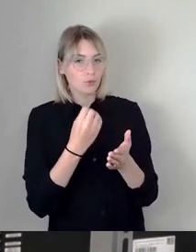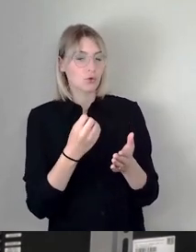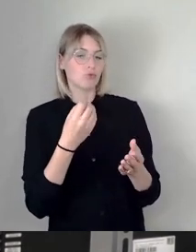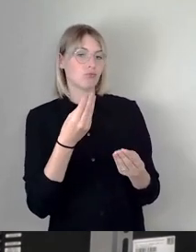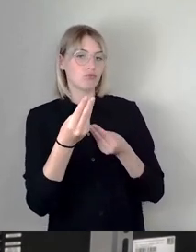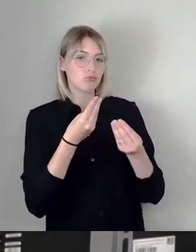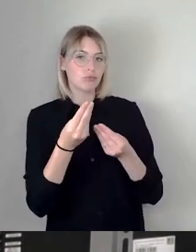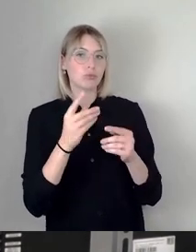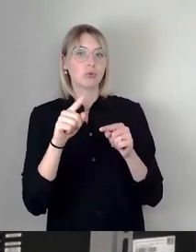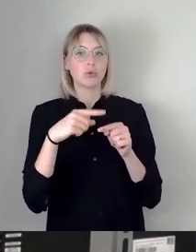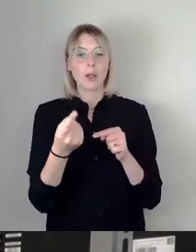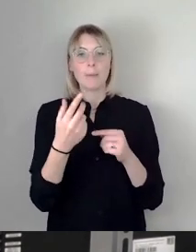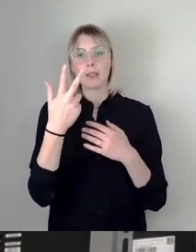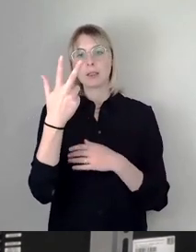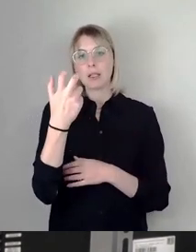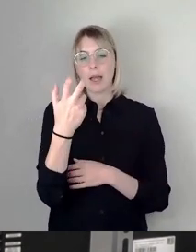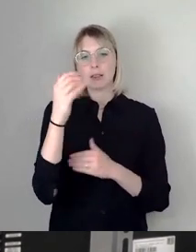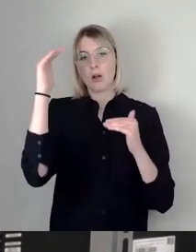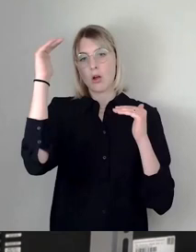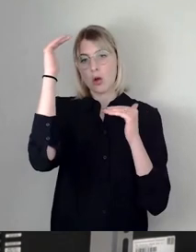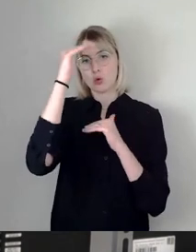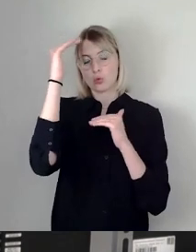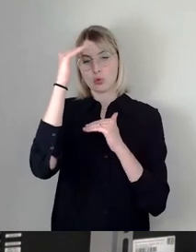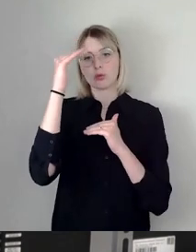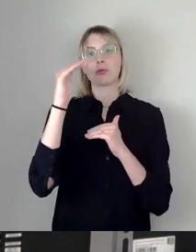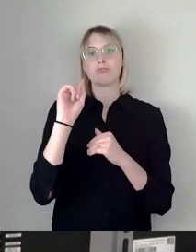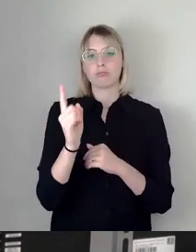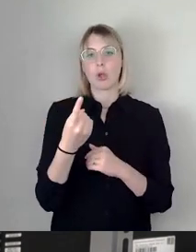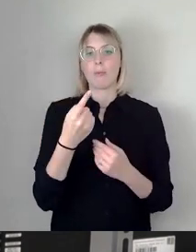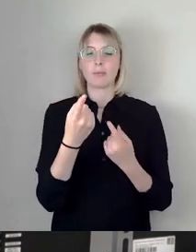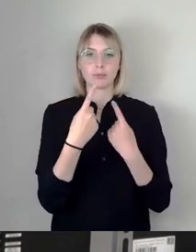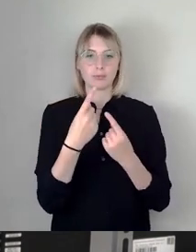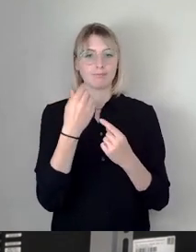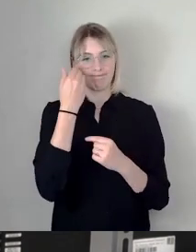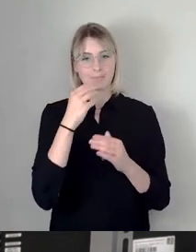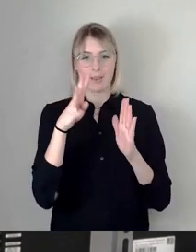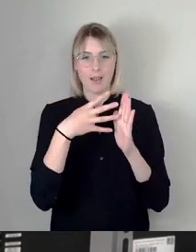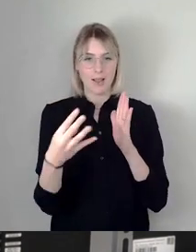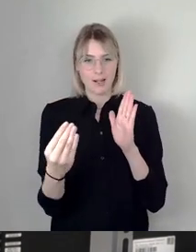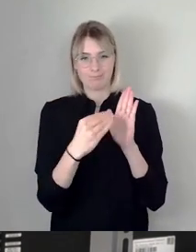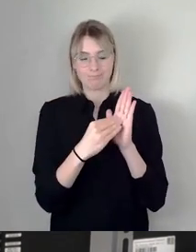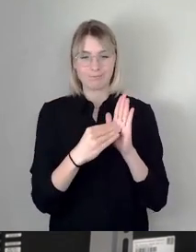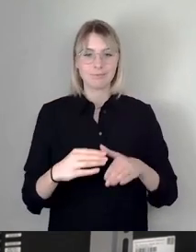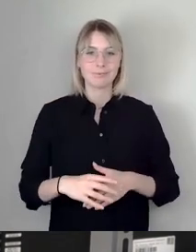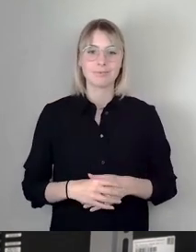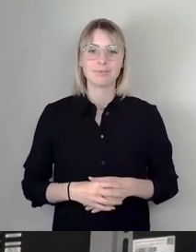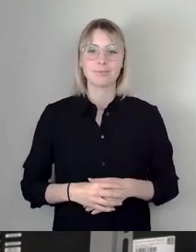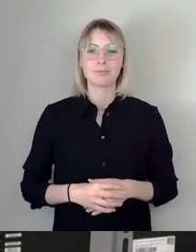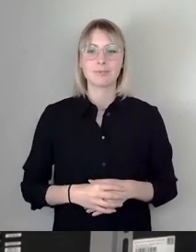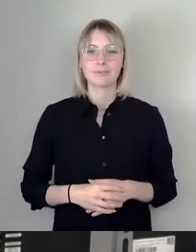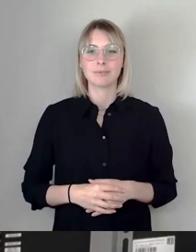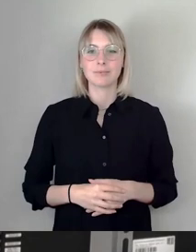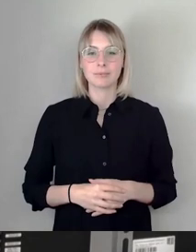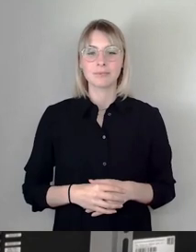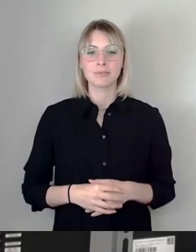Sommerferien am 30. August, können Sie sich in Ihren Kalendern vermerken. Gestatten Sie mir, an